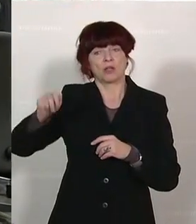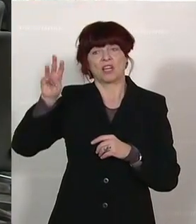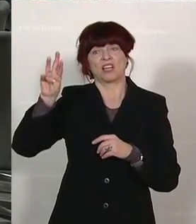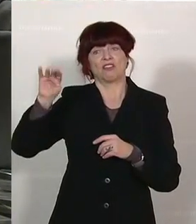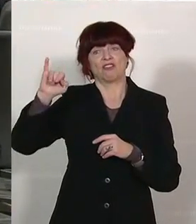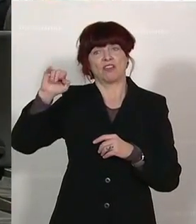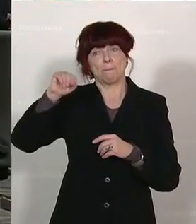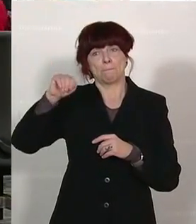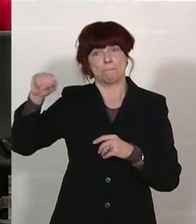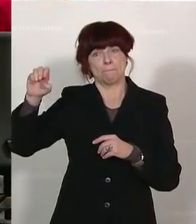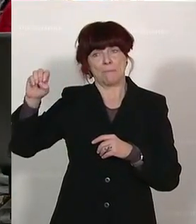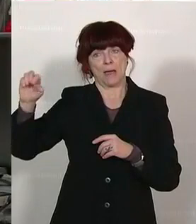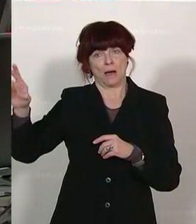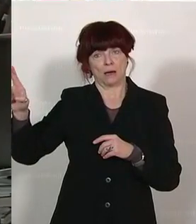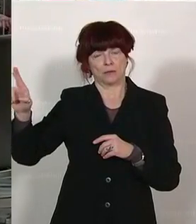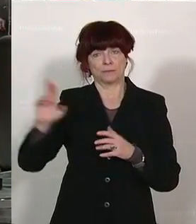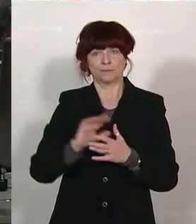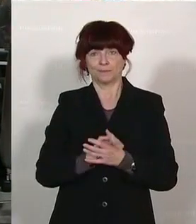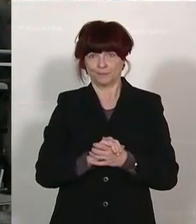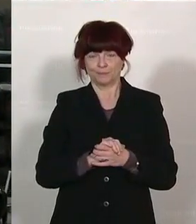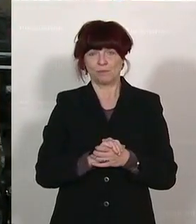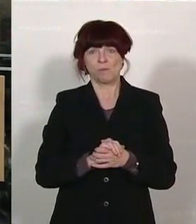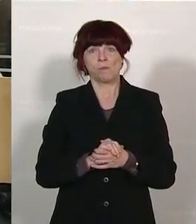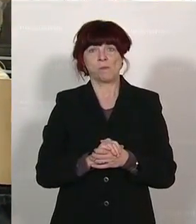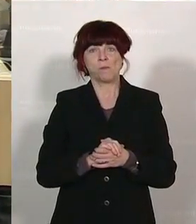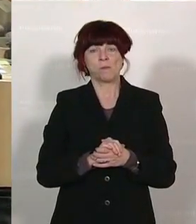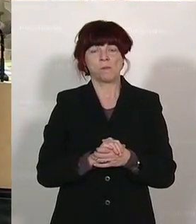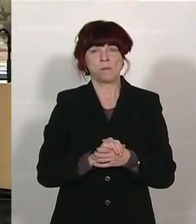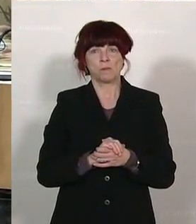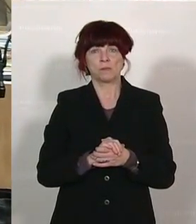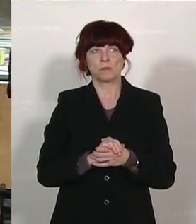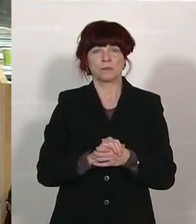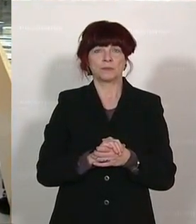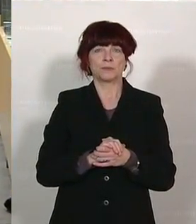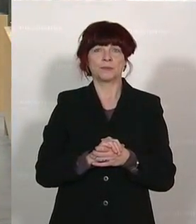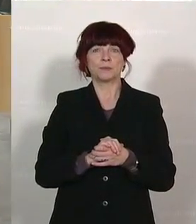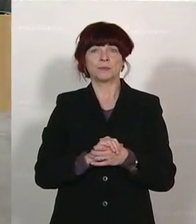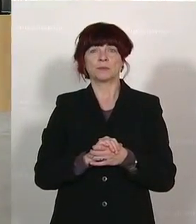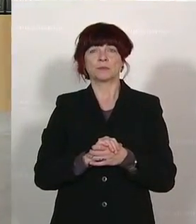der SPÖ, Herr Konders-Hallstadt, ist nun an Bord.